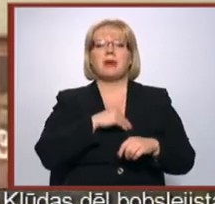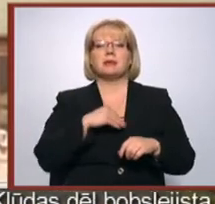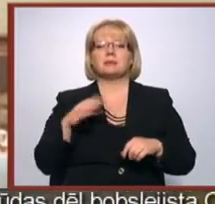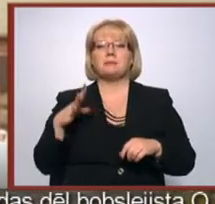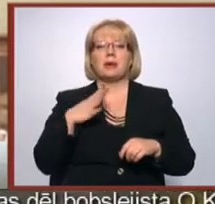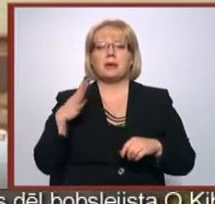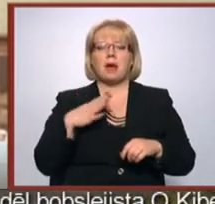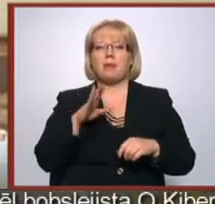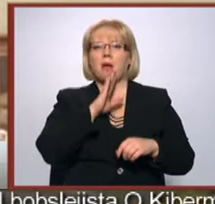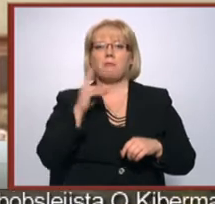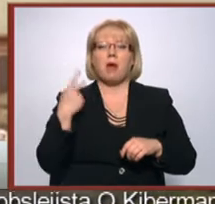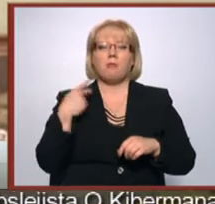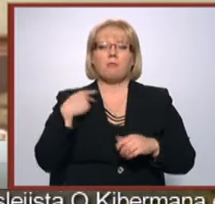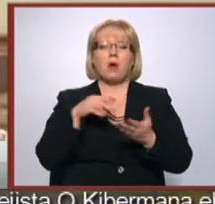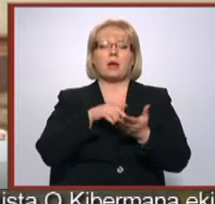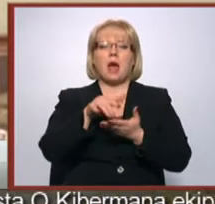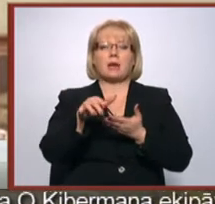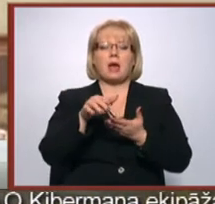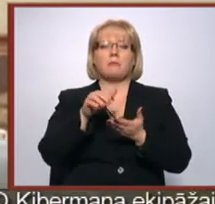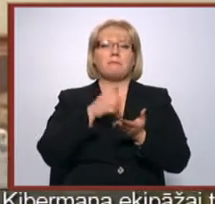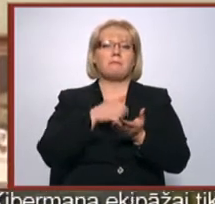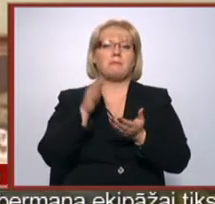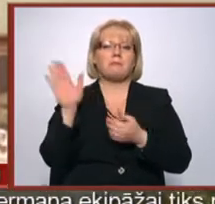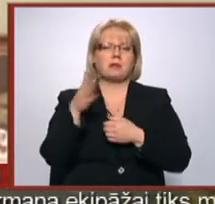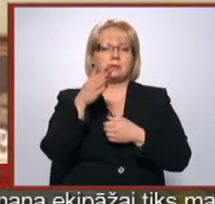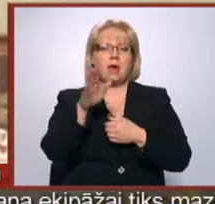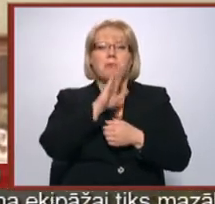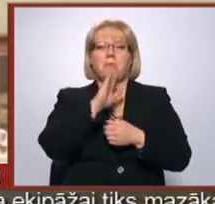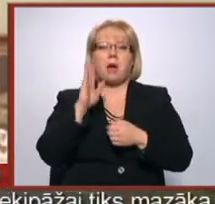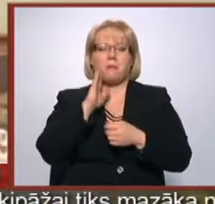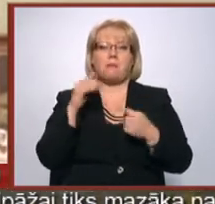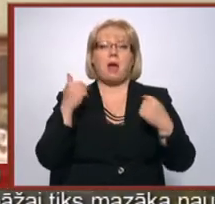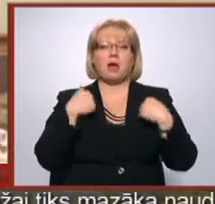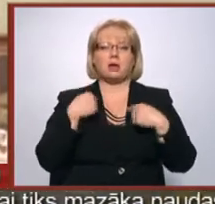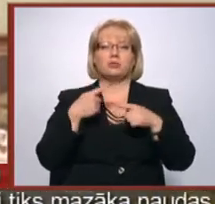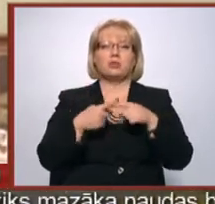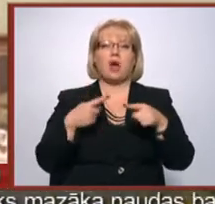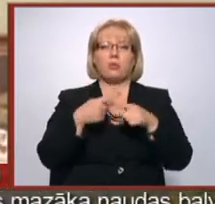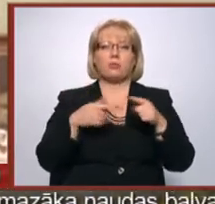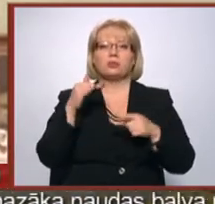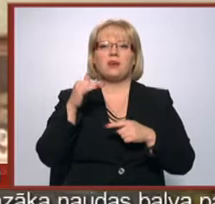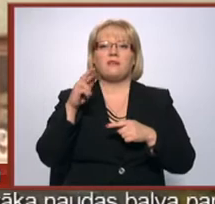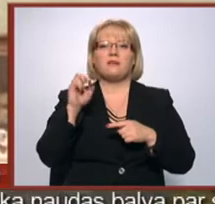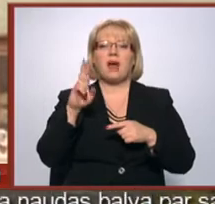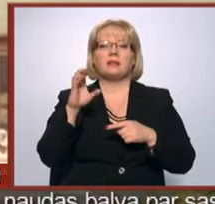bijām ar mammu aizgājušas, mēs gājām staigāt. Mamma, es un onkulis Francisks